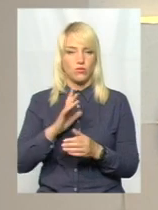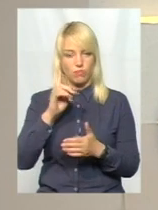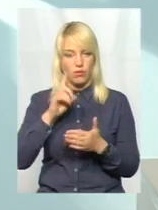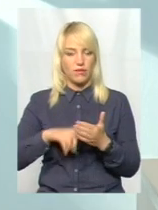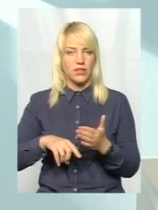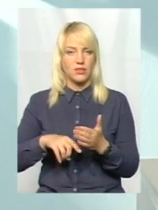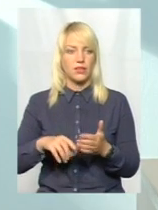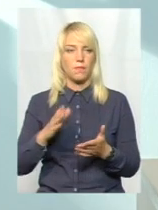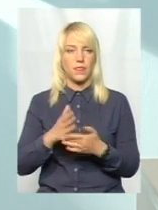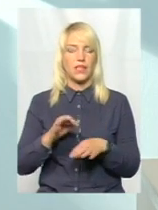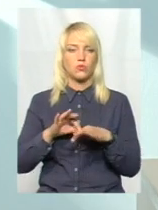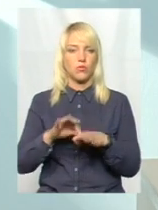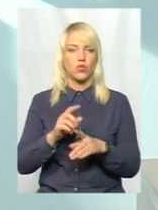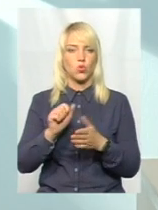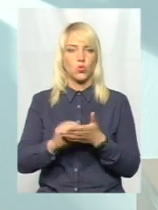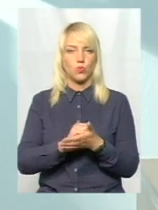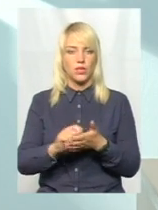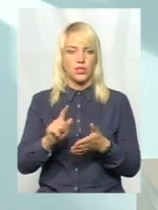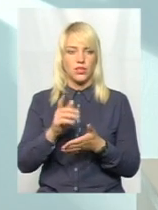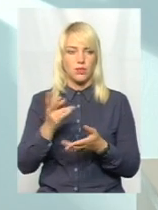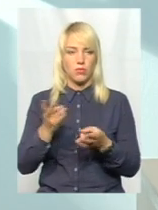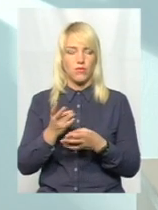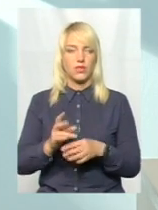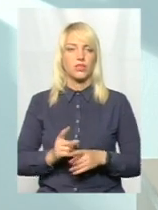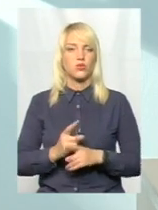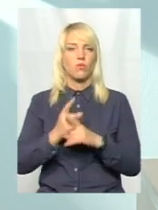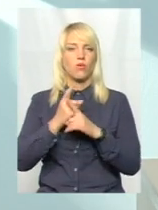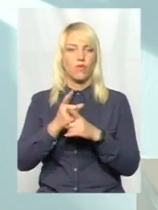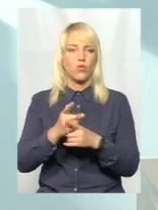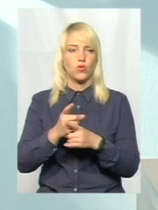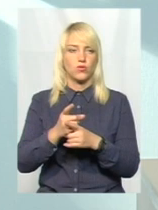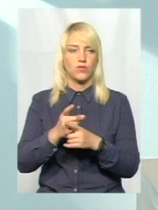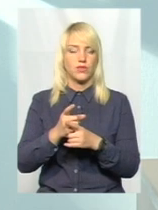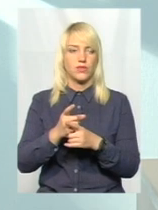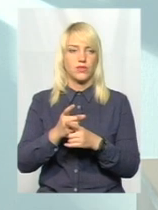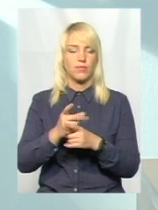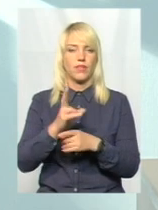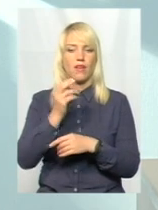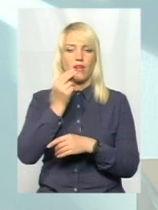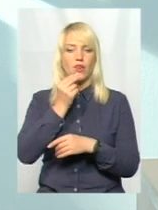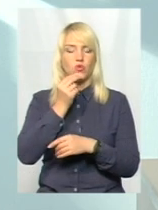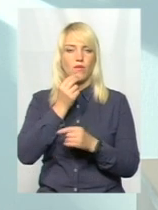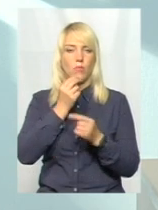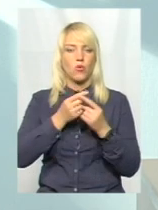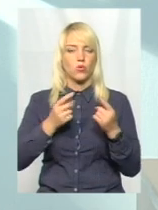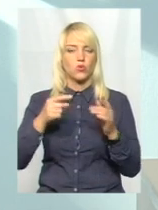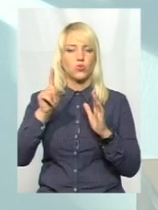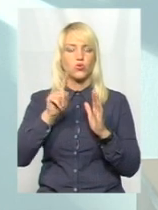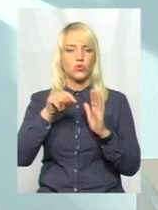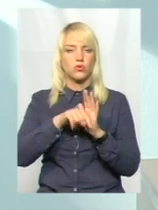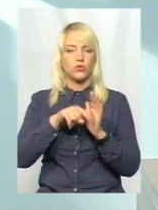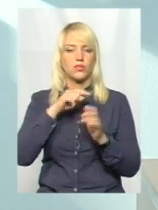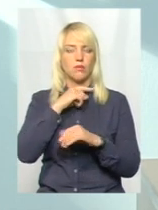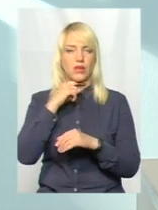супровідні документи, є документи, якими має супроводжуватися харчові продукти, що стосуються м'яса, риби,